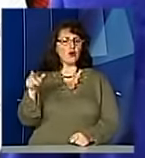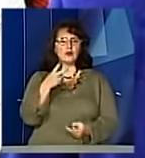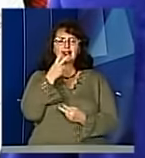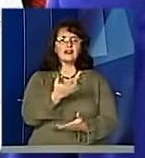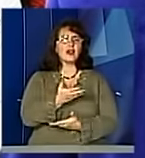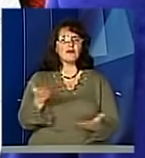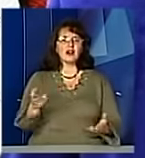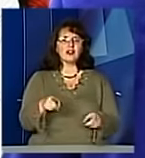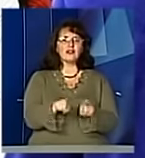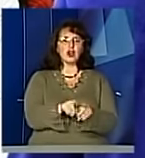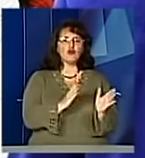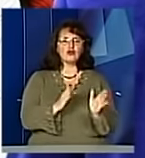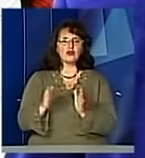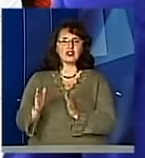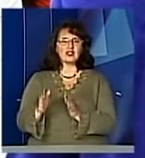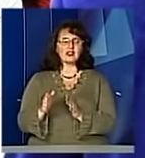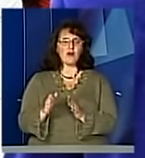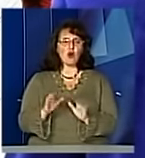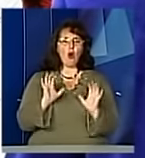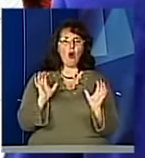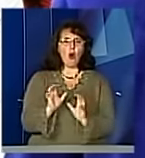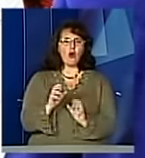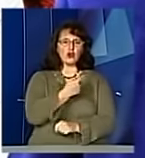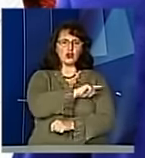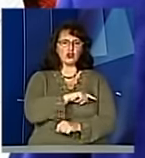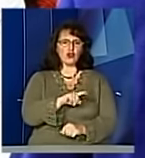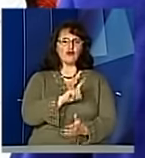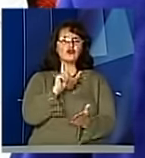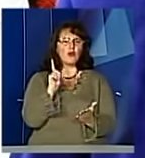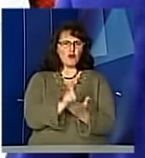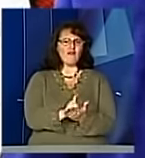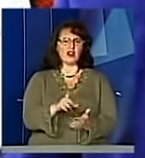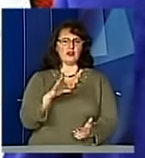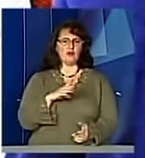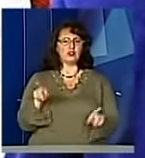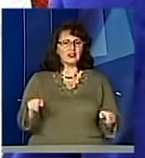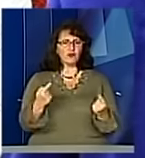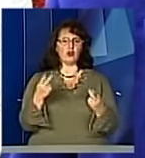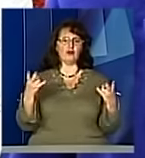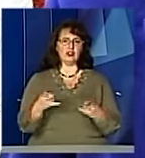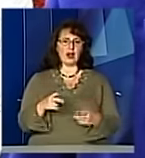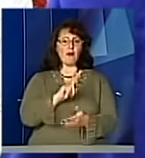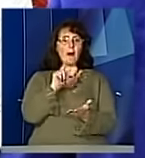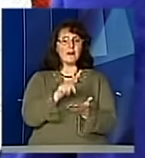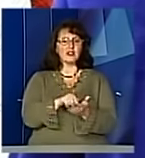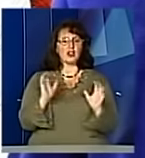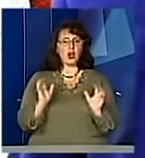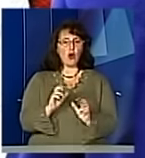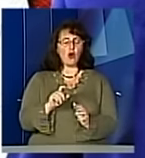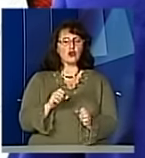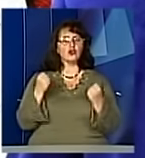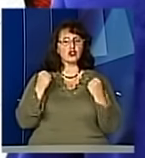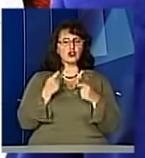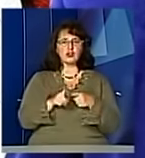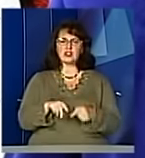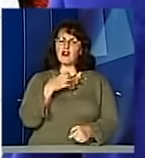модель системи охорони здоров'я, яка мала би бути в сучасній Україні. І ще треба створювати. Питання реформи охорони здоров'я в Україні – це дуже гостре,